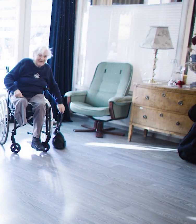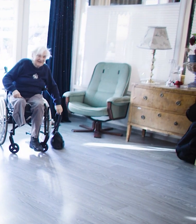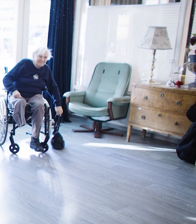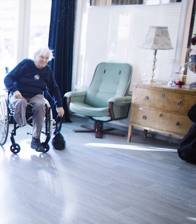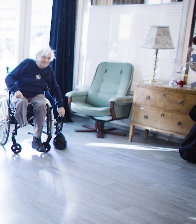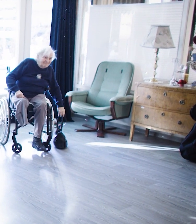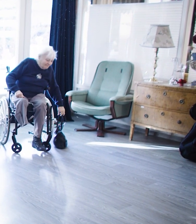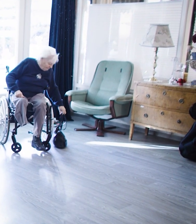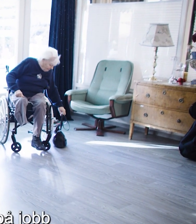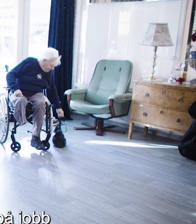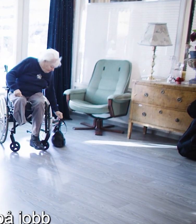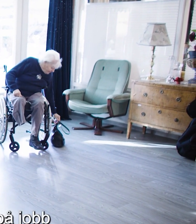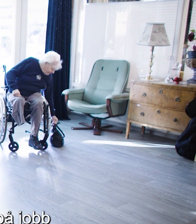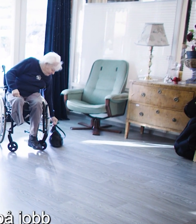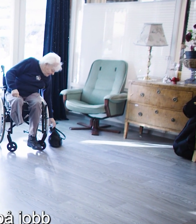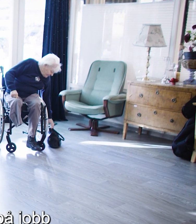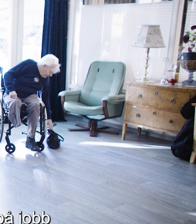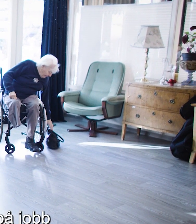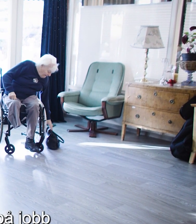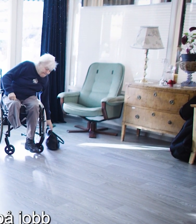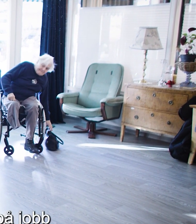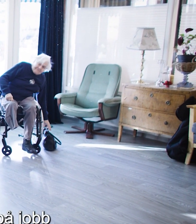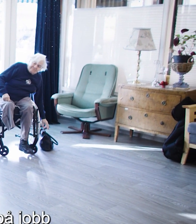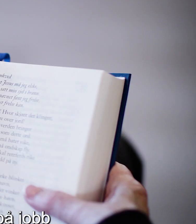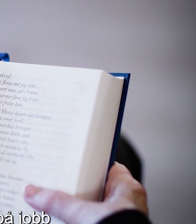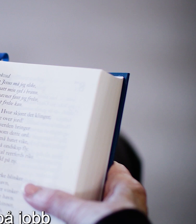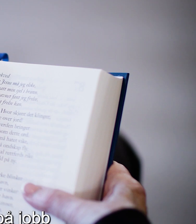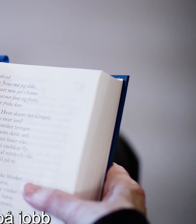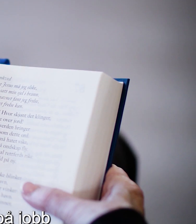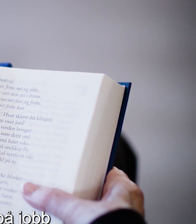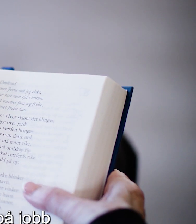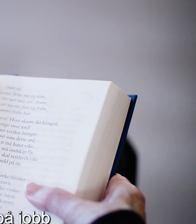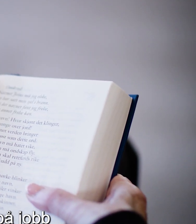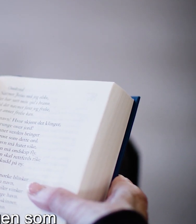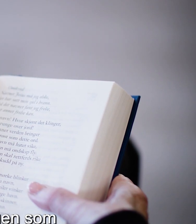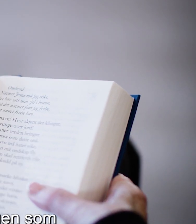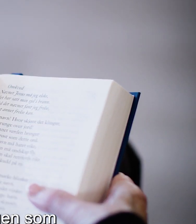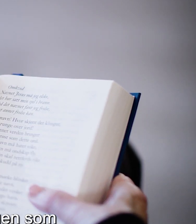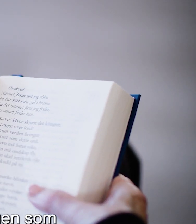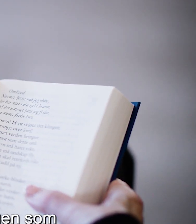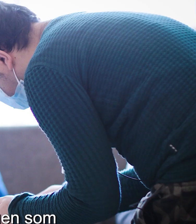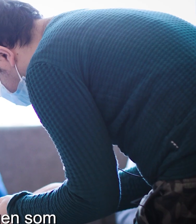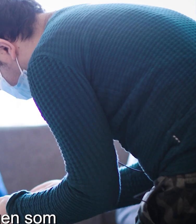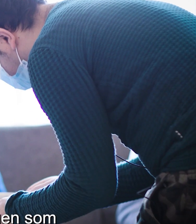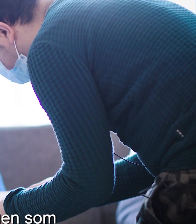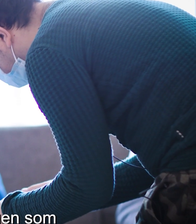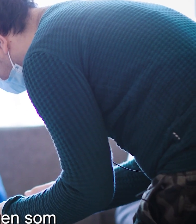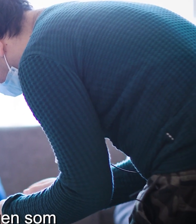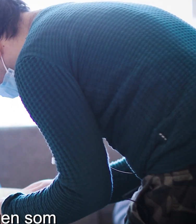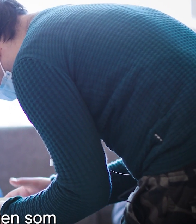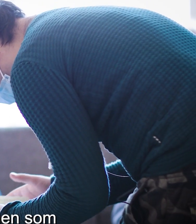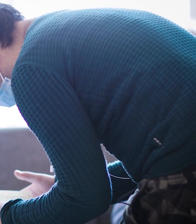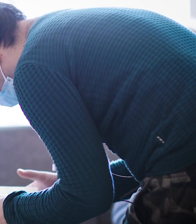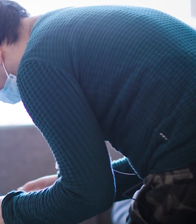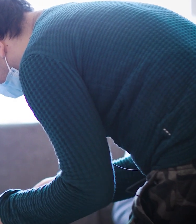Felix deler ut bøker. Kvelden før jeg skal på jobb neste dag så tenker jeg, hva kan jeg gjøre bedre i morgen som jeg ikke gjorde så